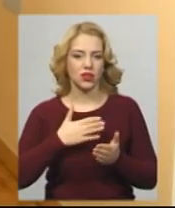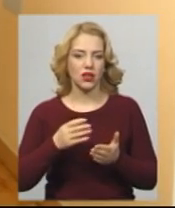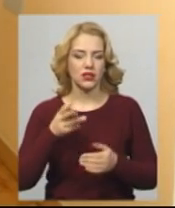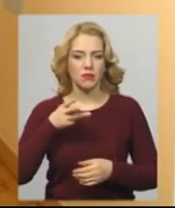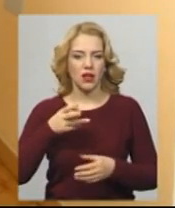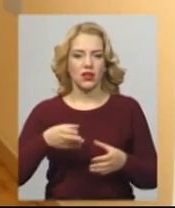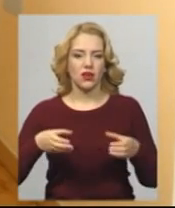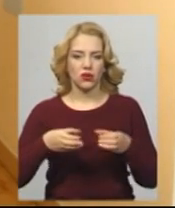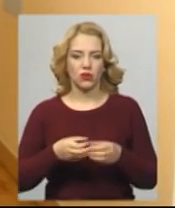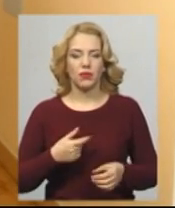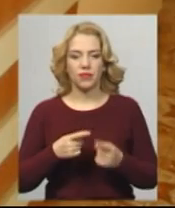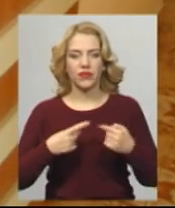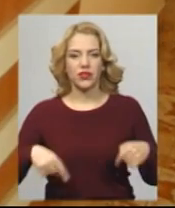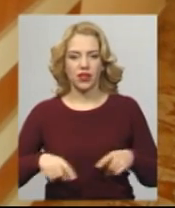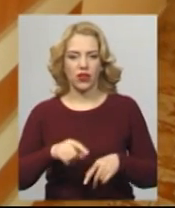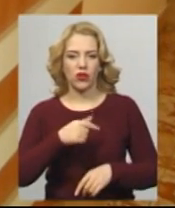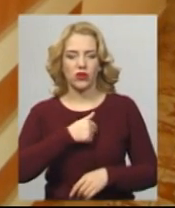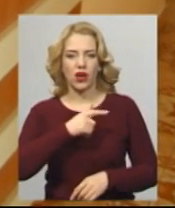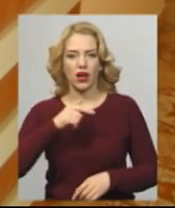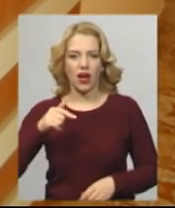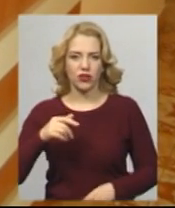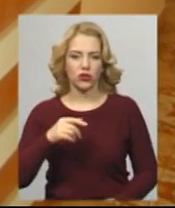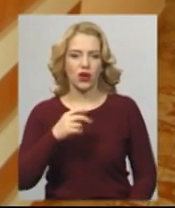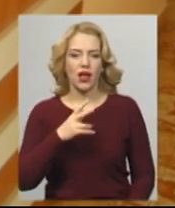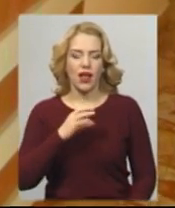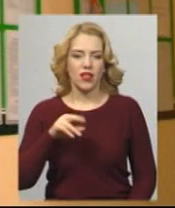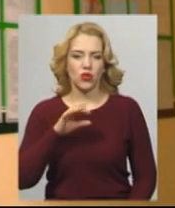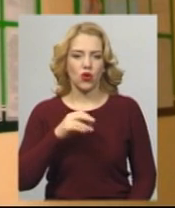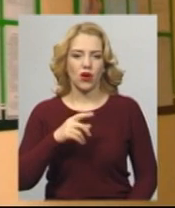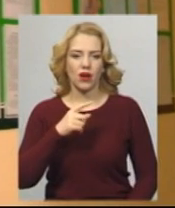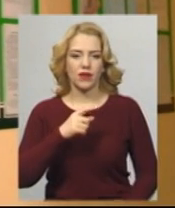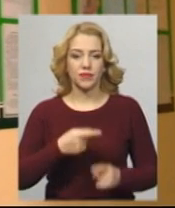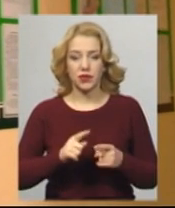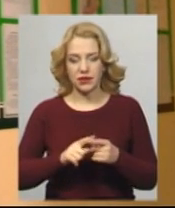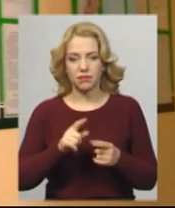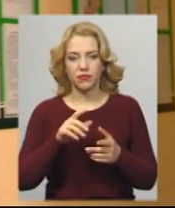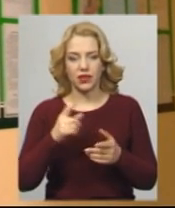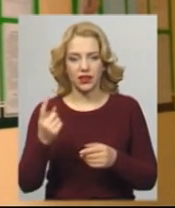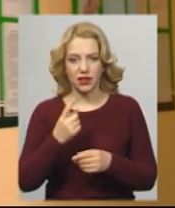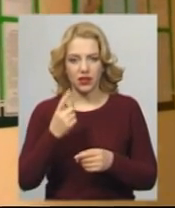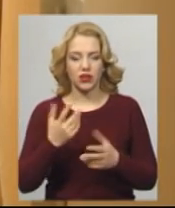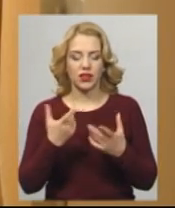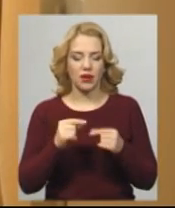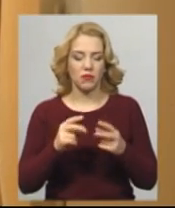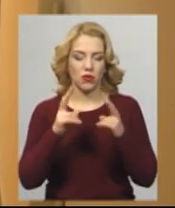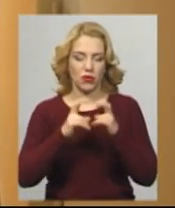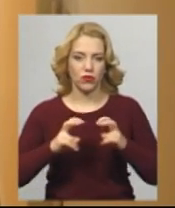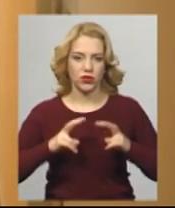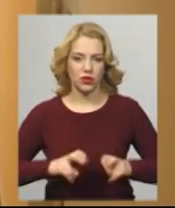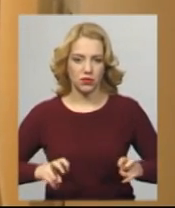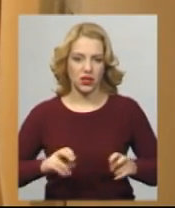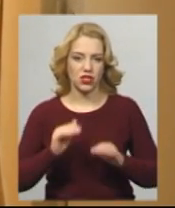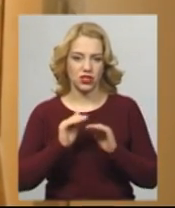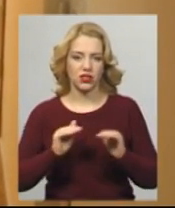Відділення кардіоаревматології обласної дитячої лікарні єдине в області, де проводиться обстеження та лікування дітей, які мають